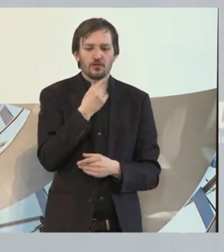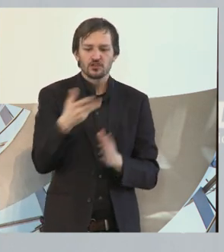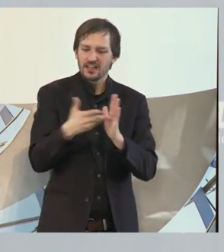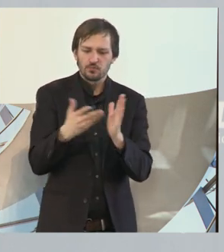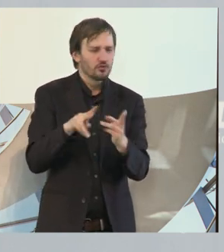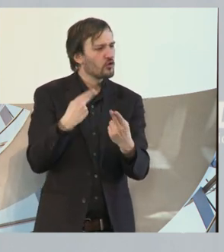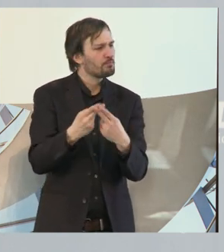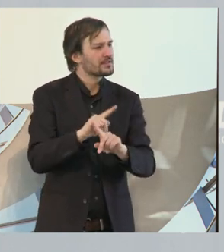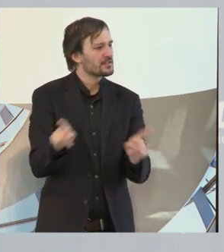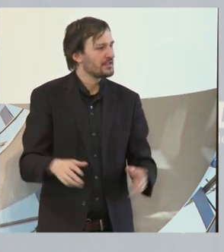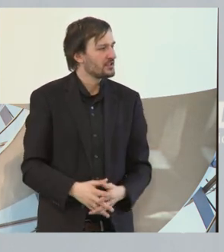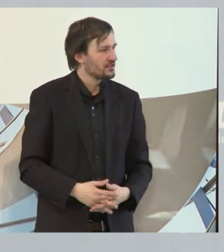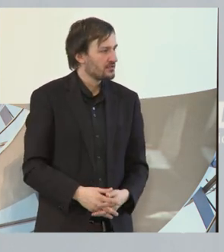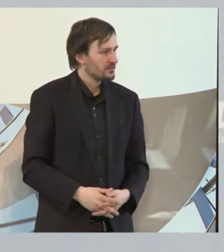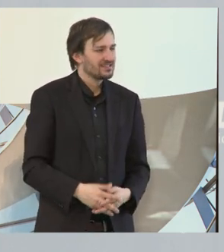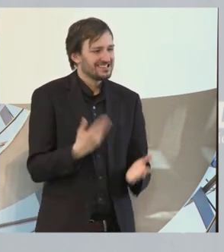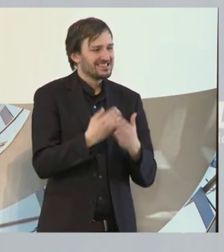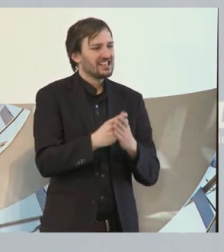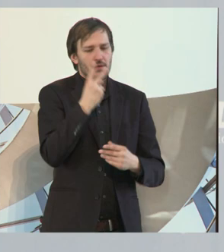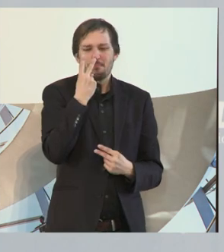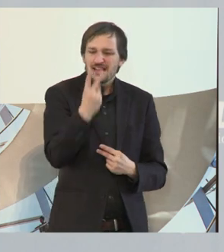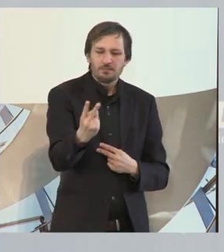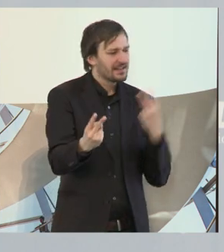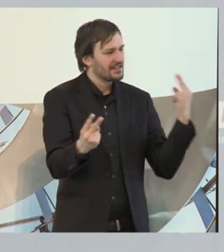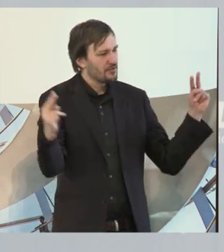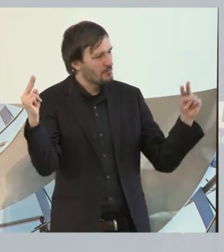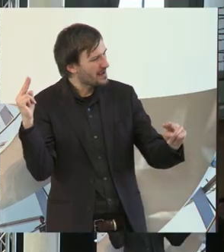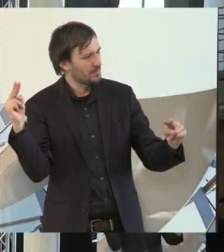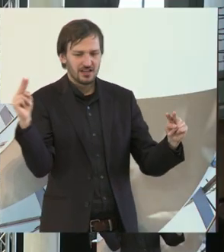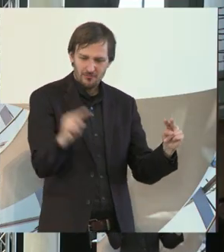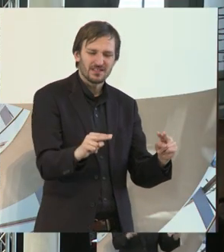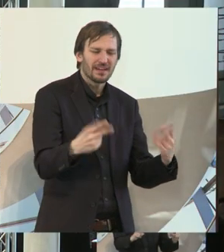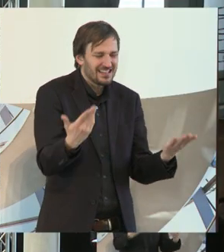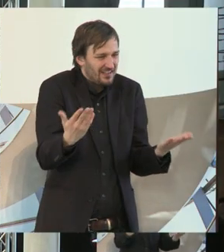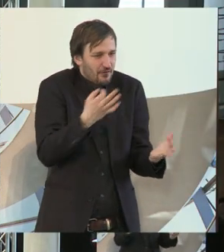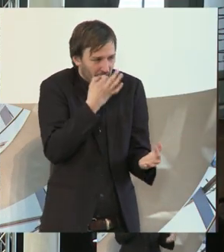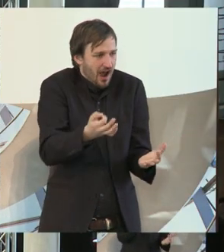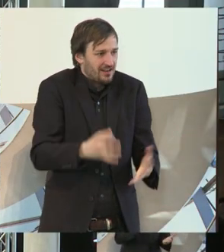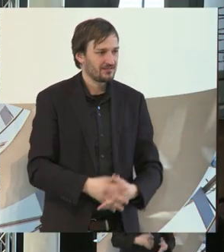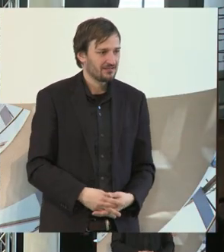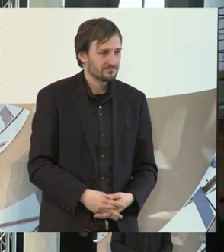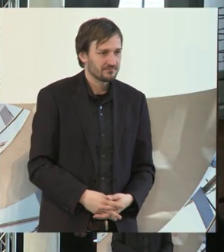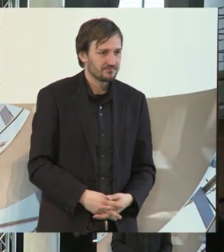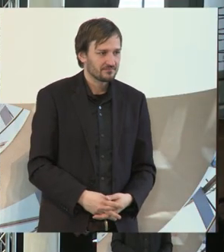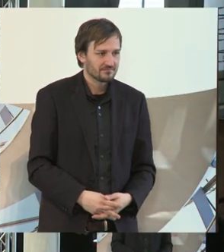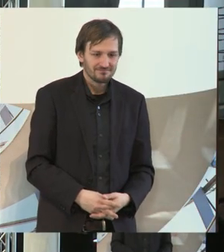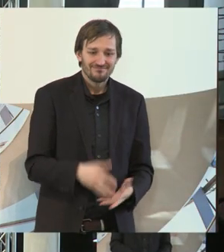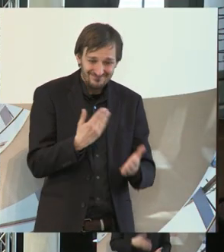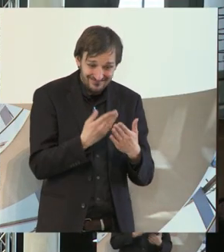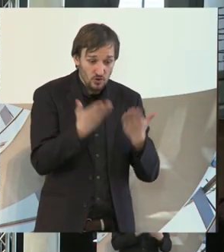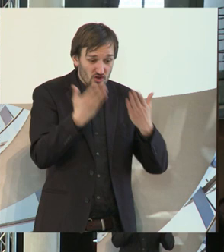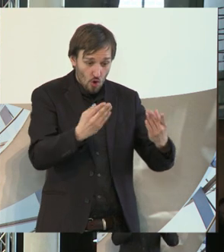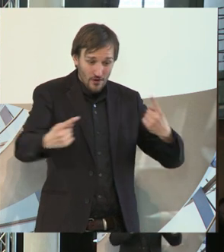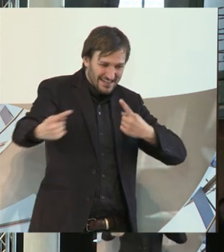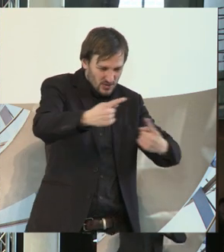So, und das ist eine Frage der Perspektive. Und ich finde, Sie müssen diese Debatten und